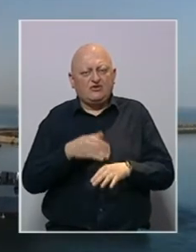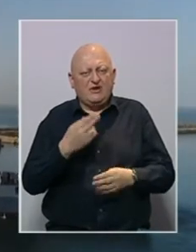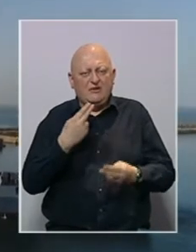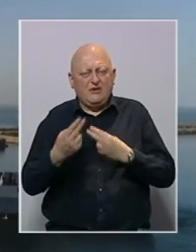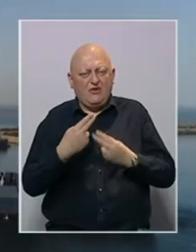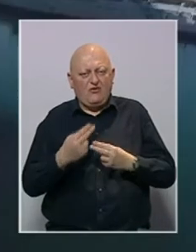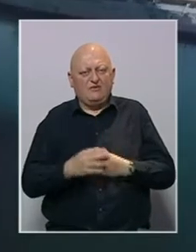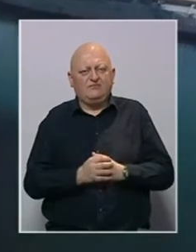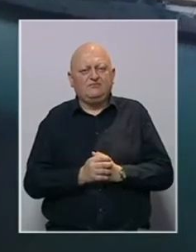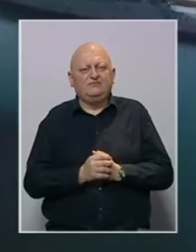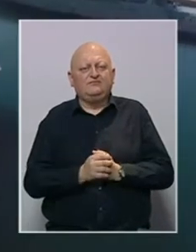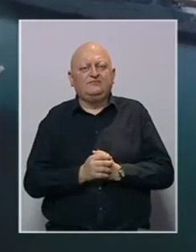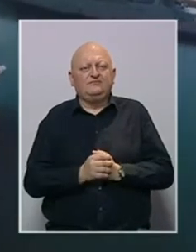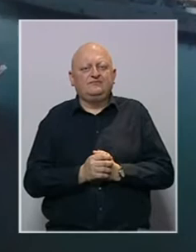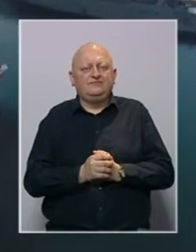početka pregovora.